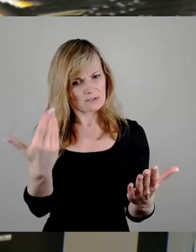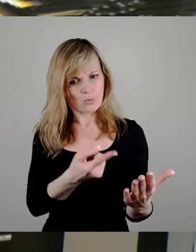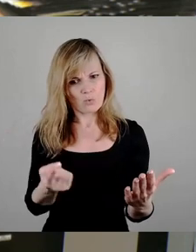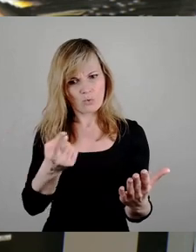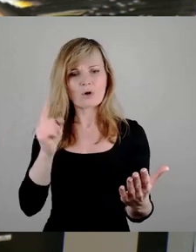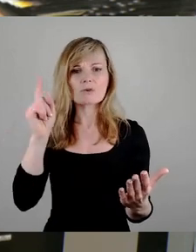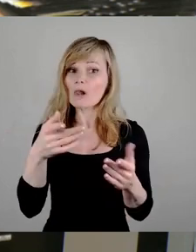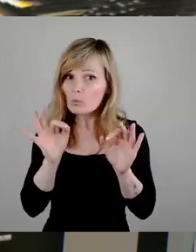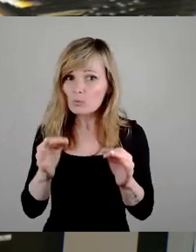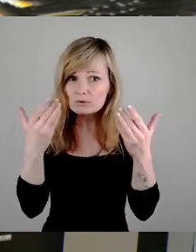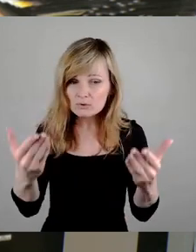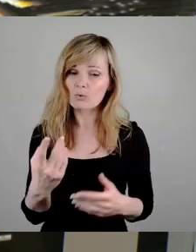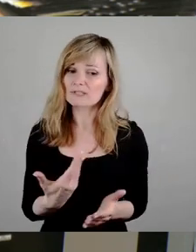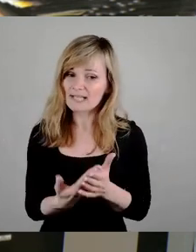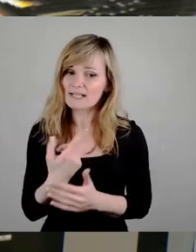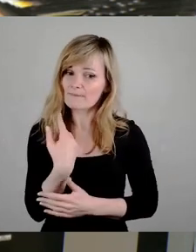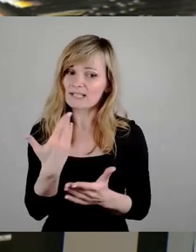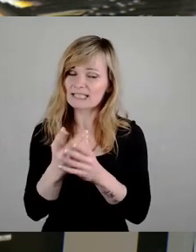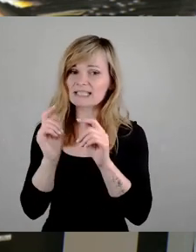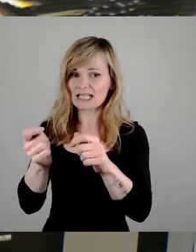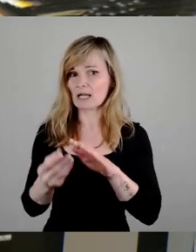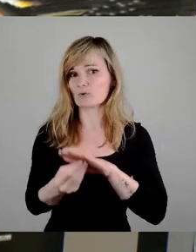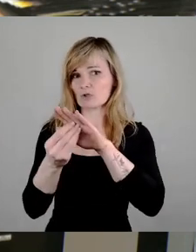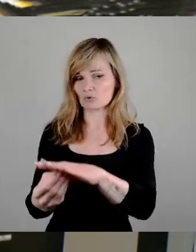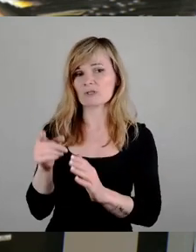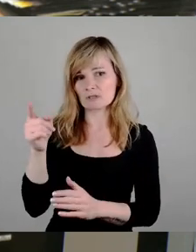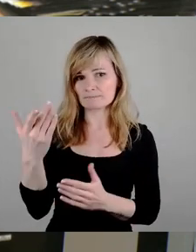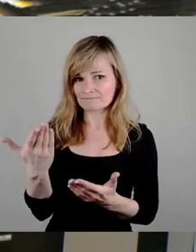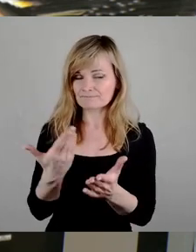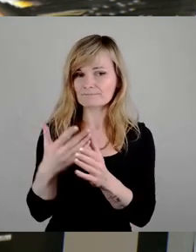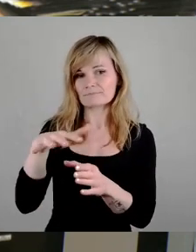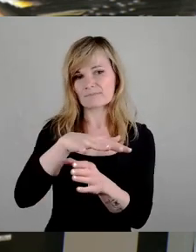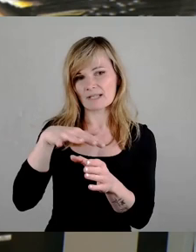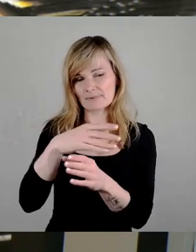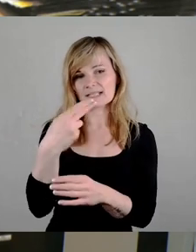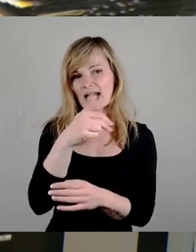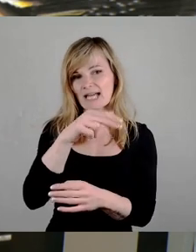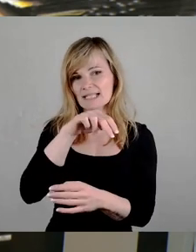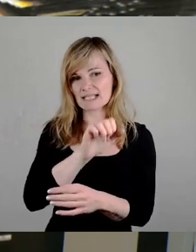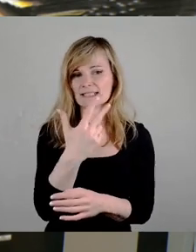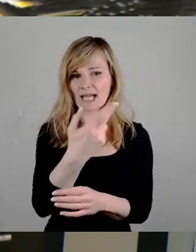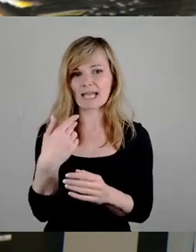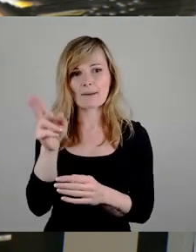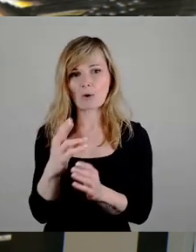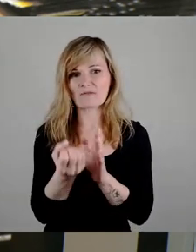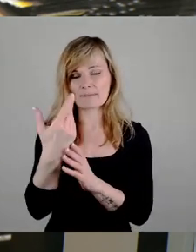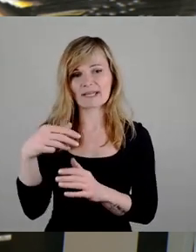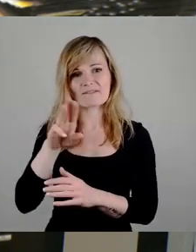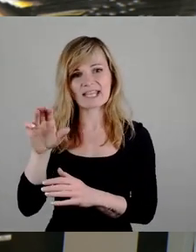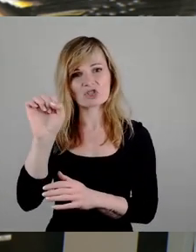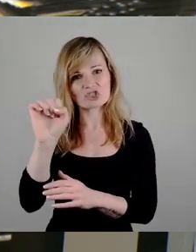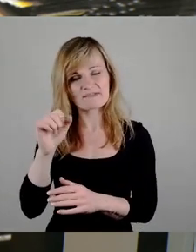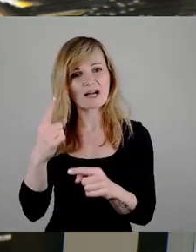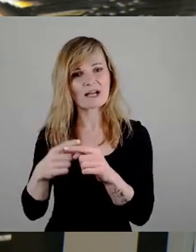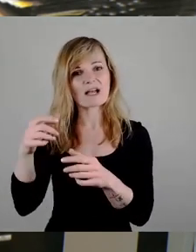konkret und deswegen unterstützen wir auch den Antrag der SPD um das Gebiet, wo die Hanse 3 ist, wo die blaue Fabrik ist, wo Bechti Schiva ist, wo der Wagenplatz